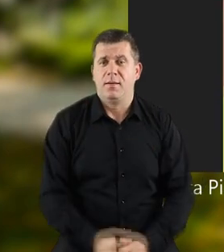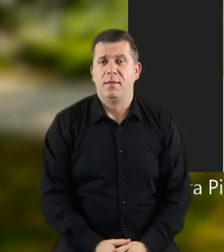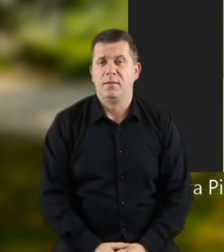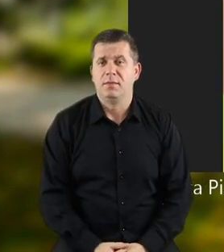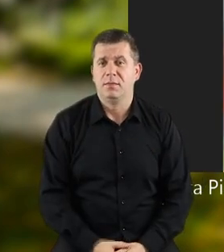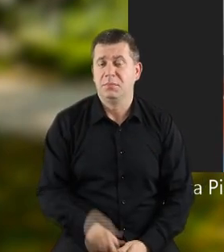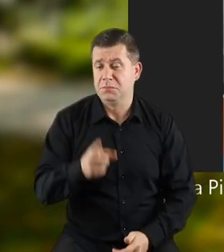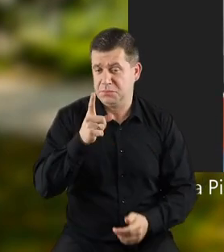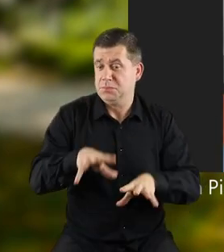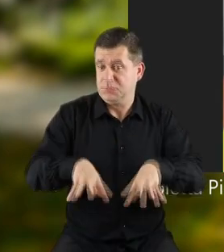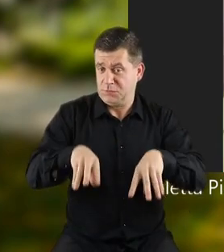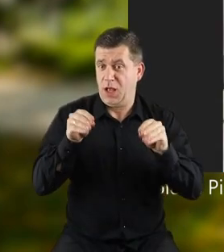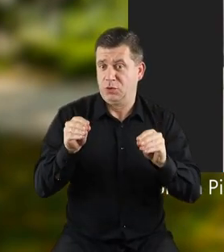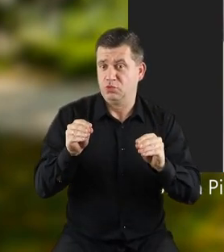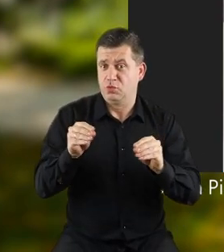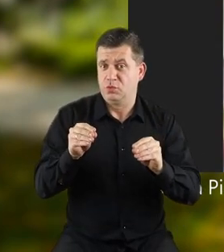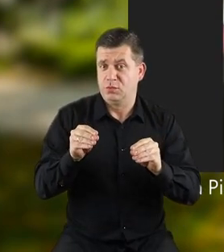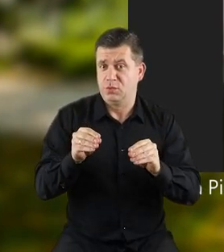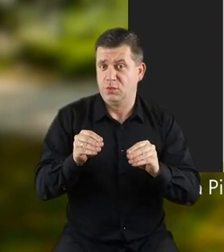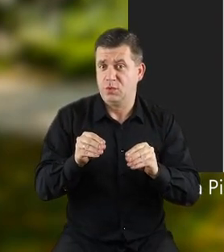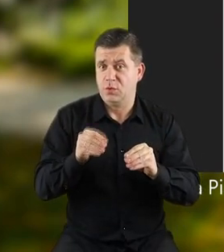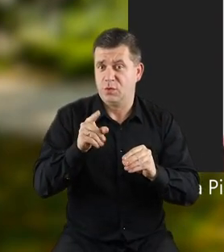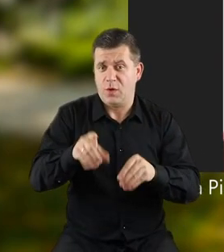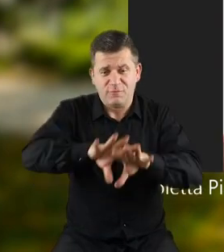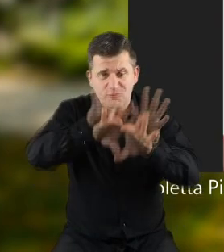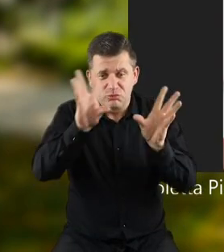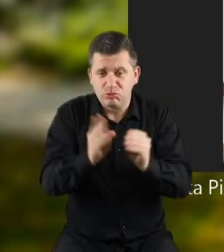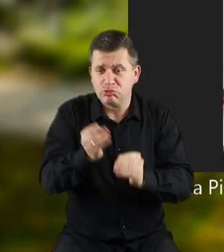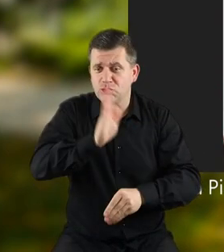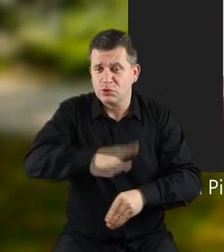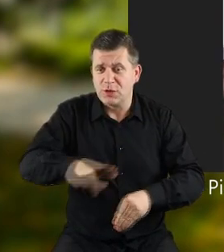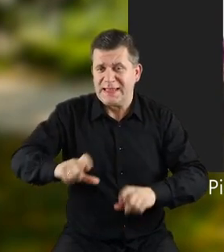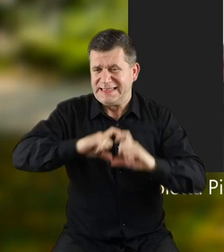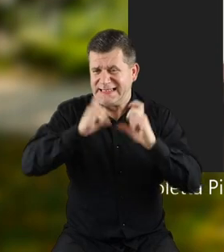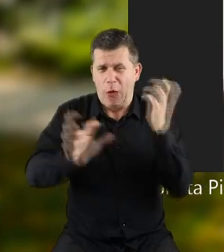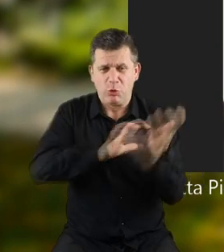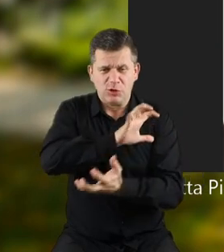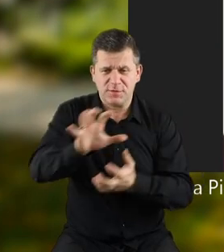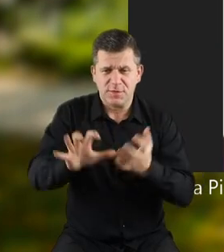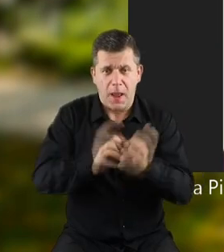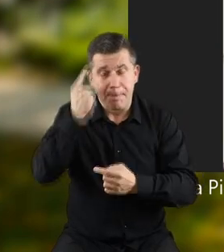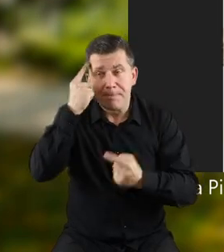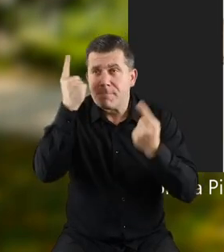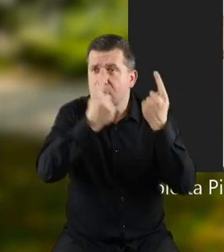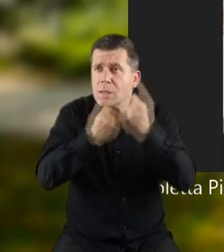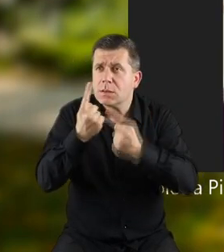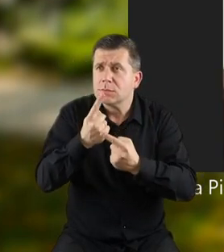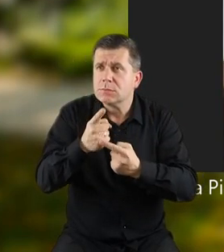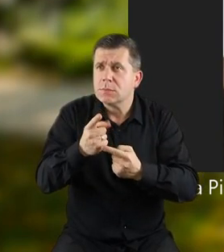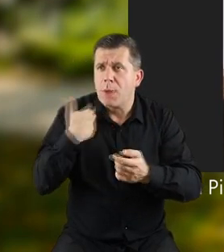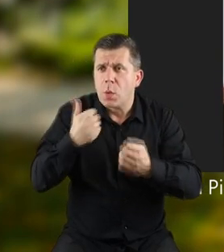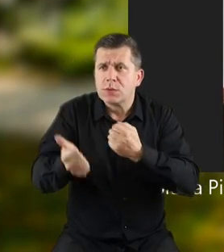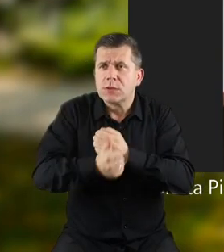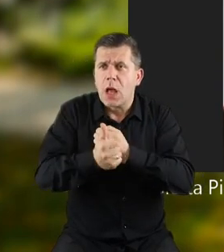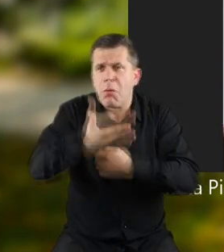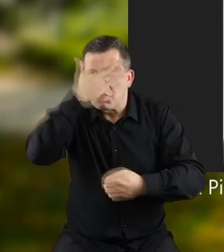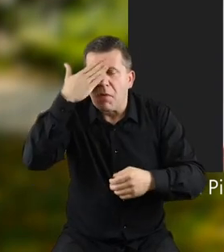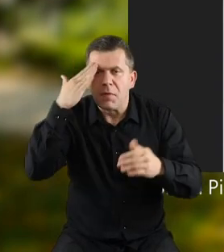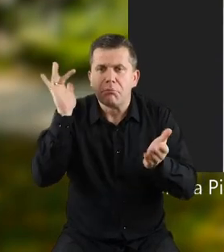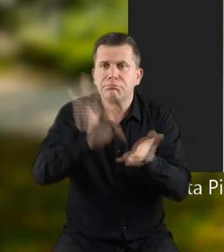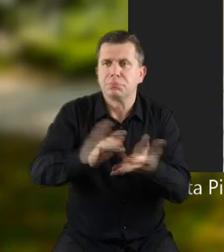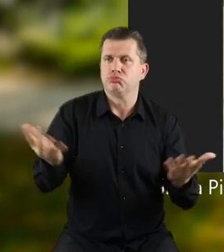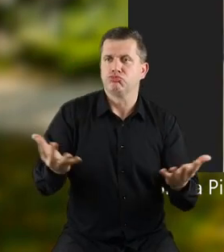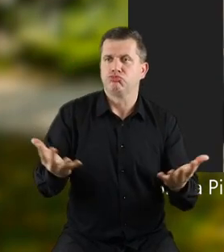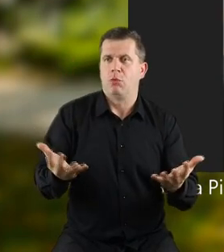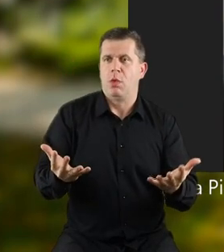A kiedy tak się zaczynają, wszystkie dzieci na całym świecie myślą, że działo się to nie wiadomo